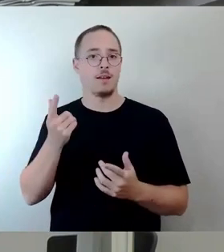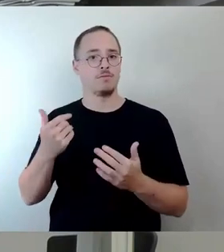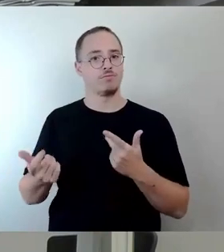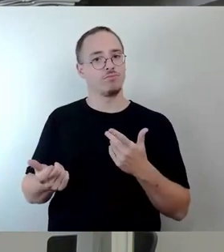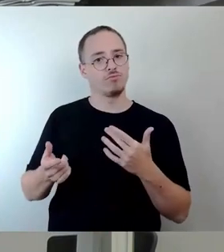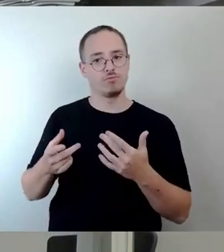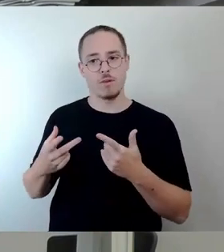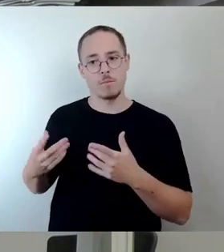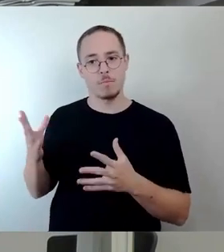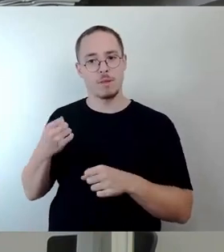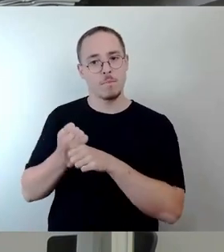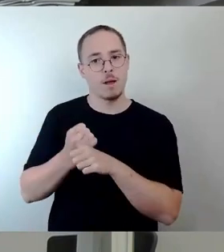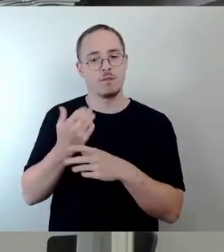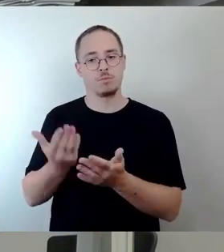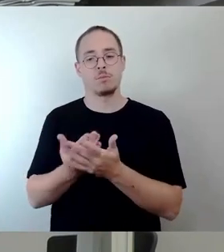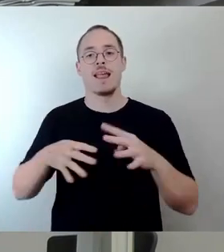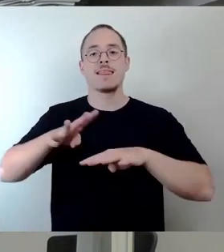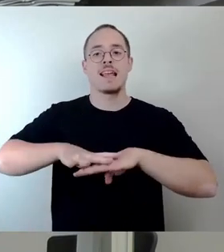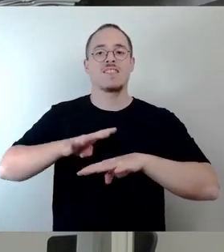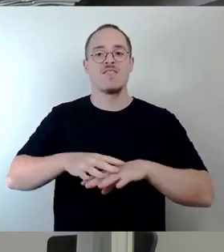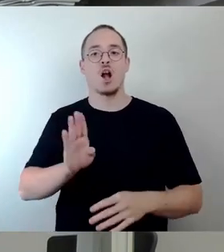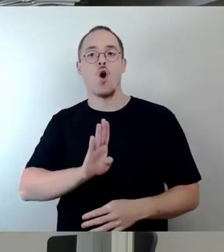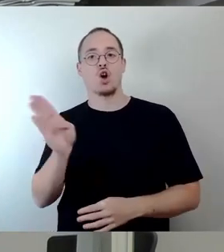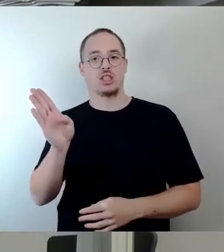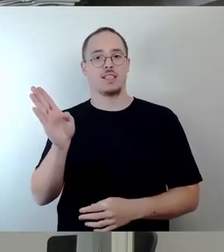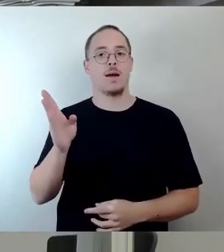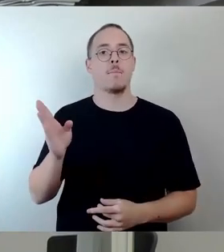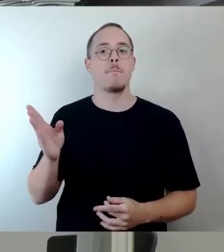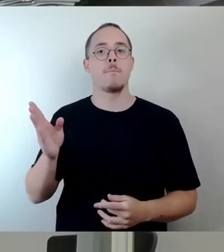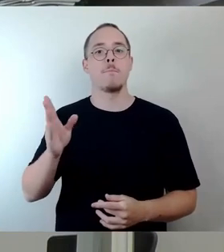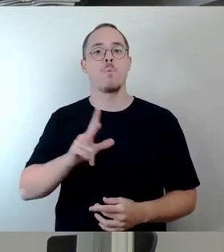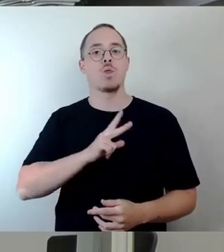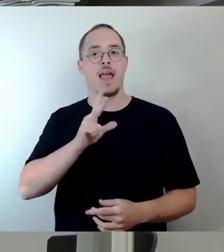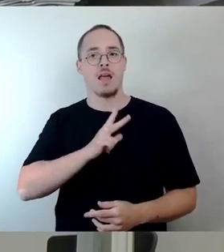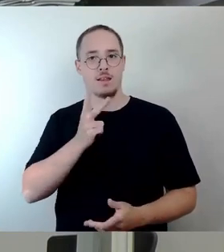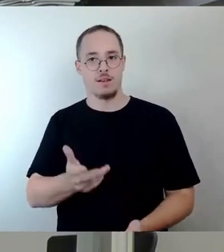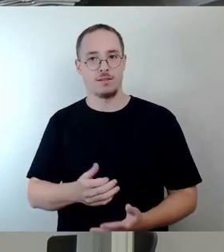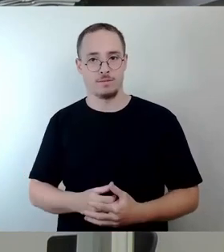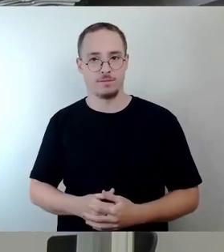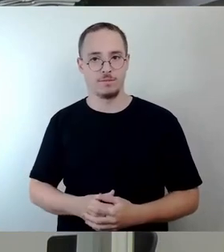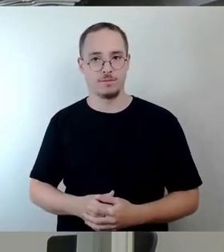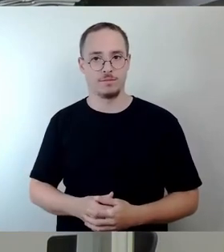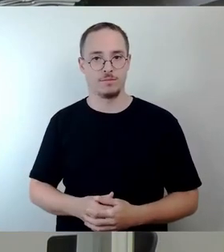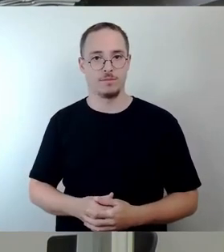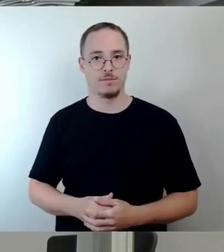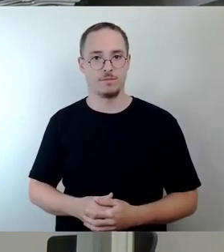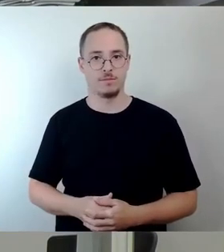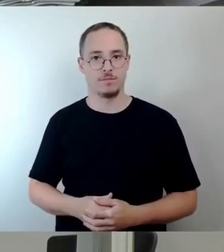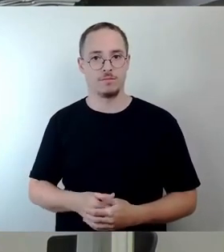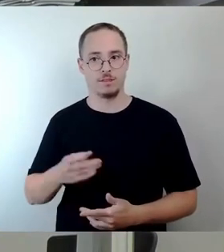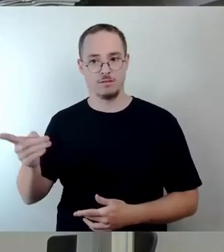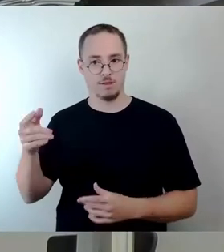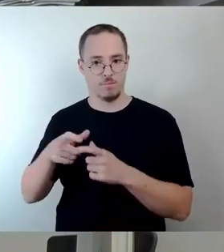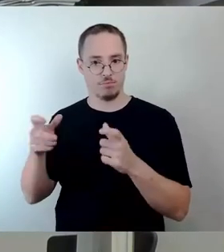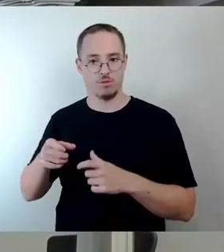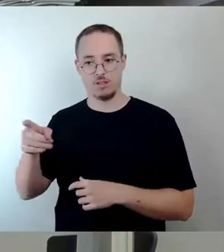das Netzwerk Ostmoderne, die als Initial darauf aufmerksam gemacht haben, dass dieses Gebäude eines der allerletzten ist, was wir aus